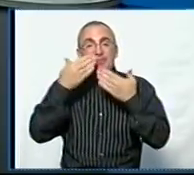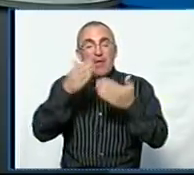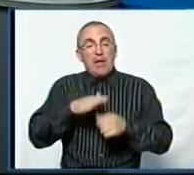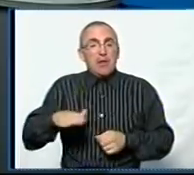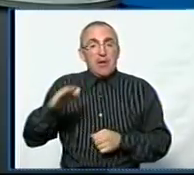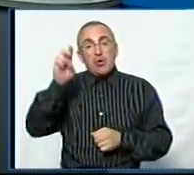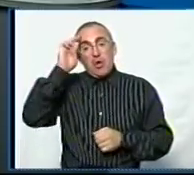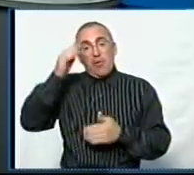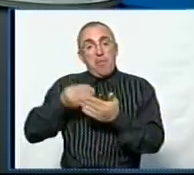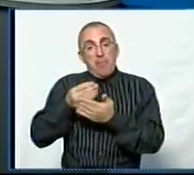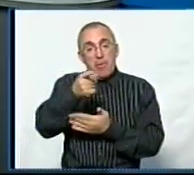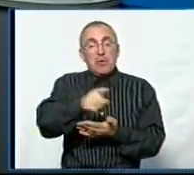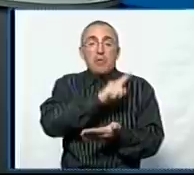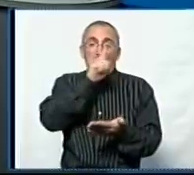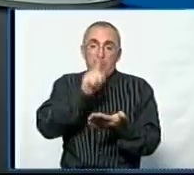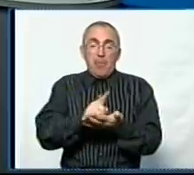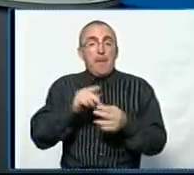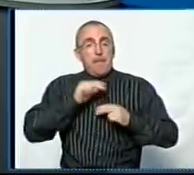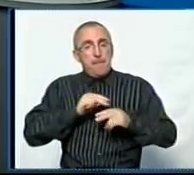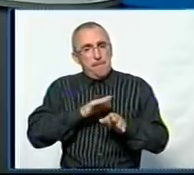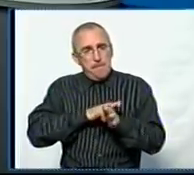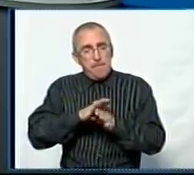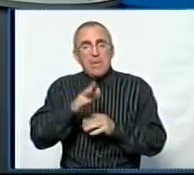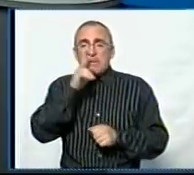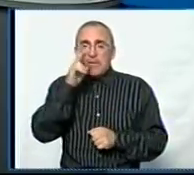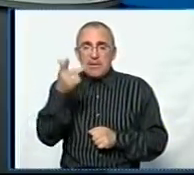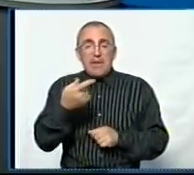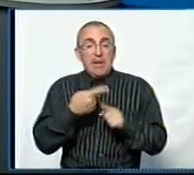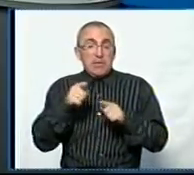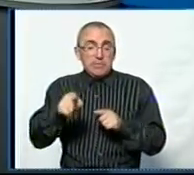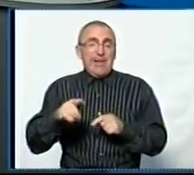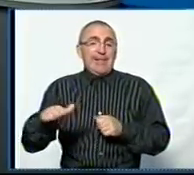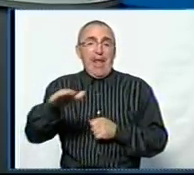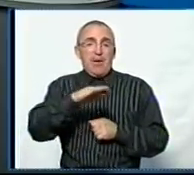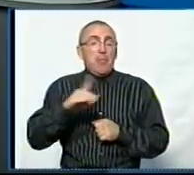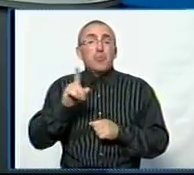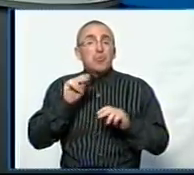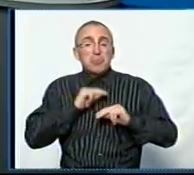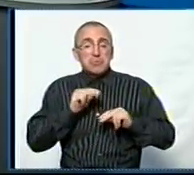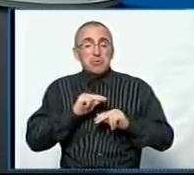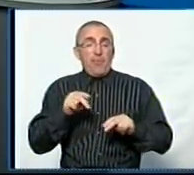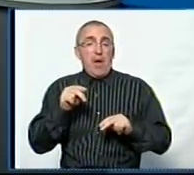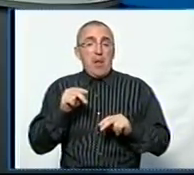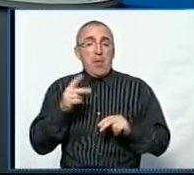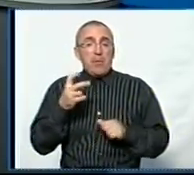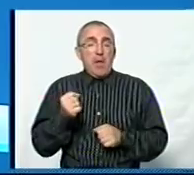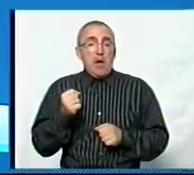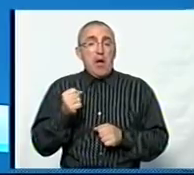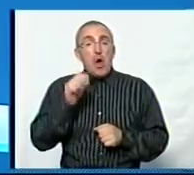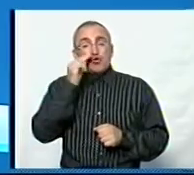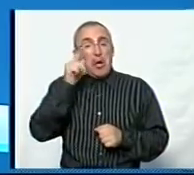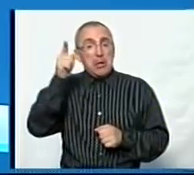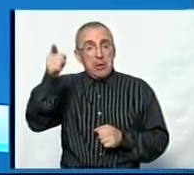держава за тебе платить, ти зобов'язаний відпрацювати три роки, як мінімум, на цій самій території. Чому не спрацювало на